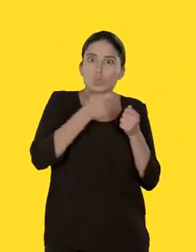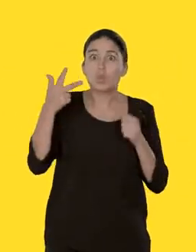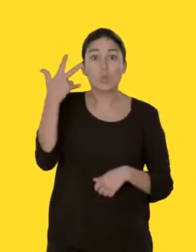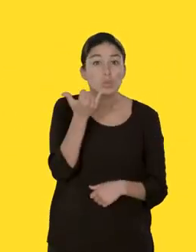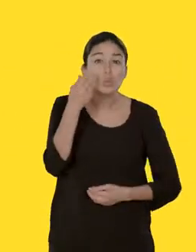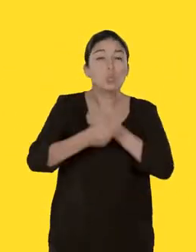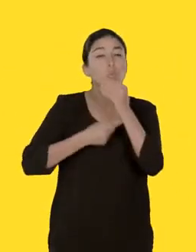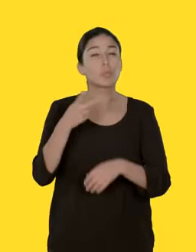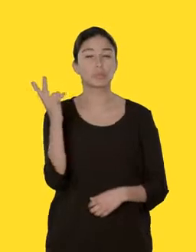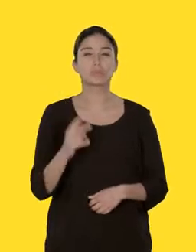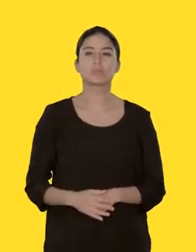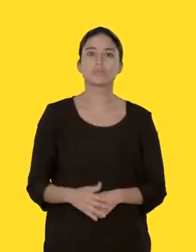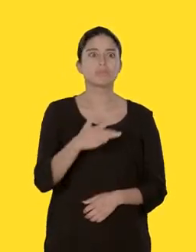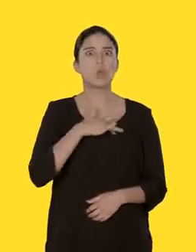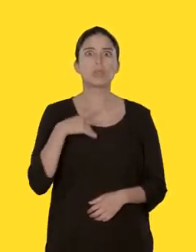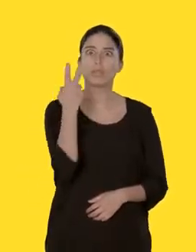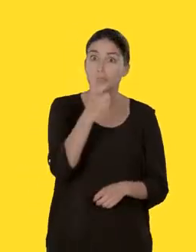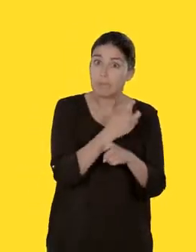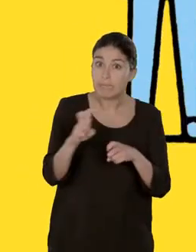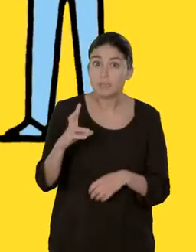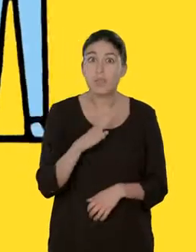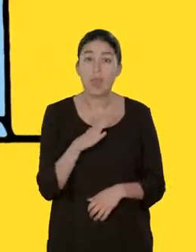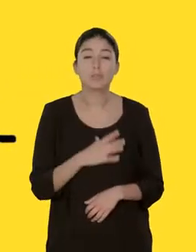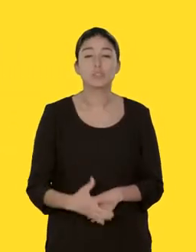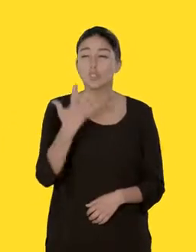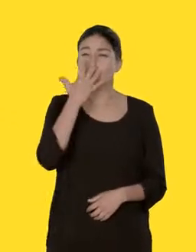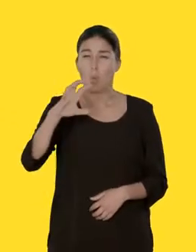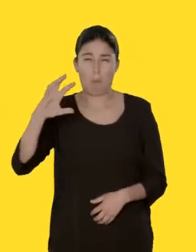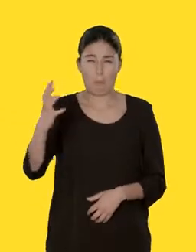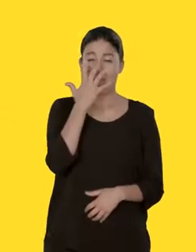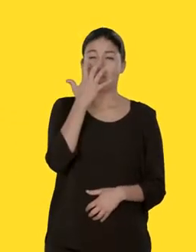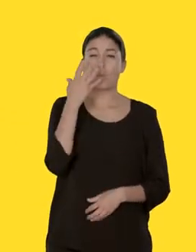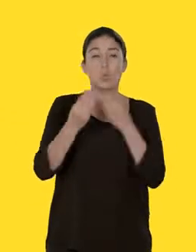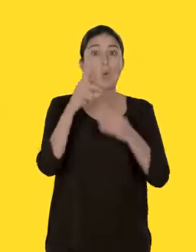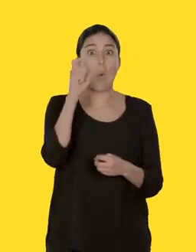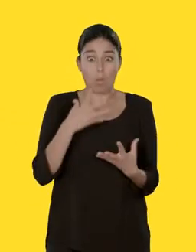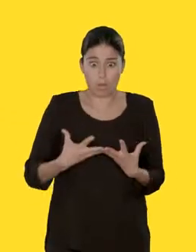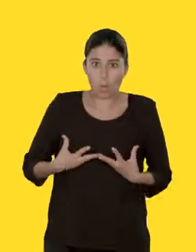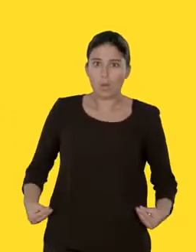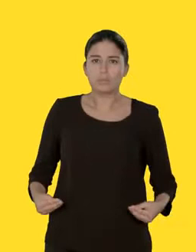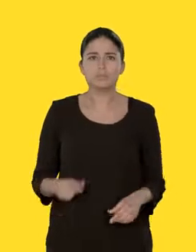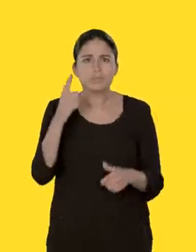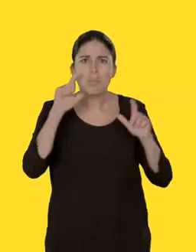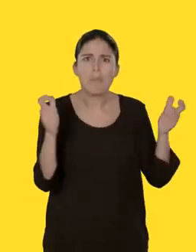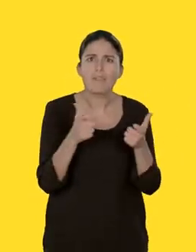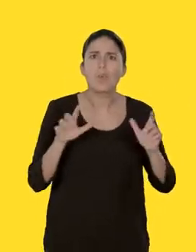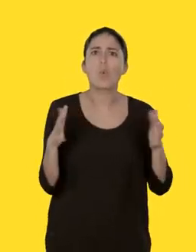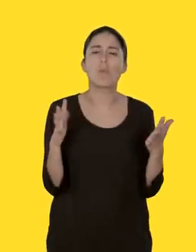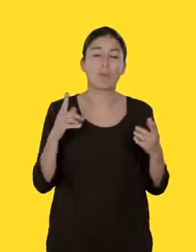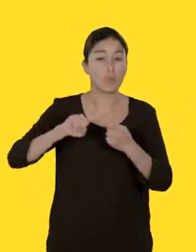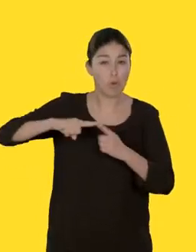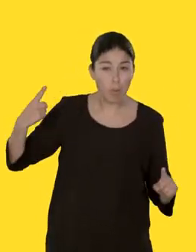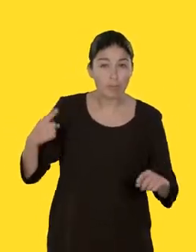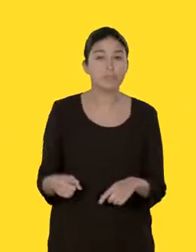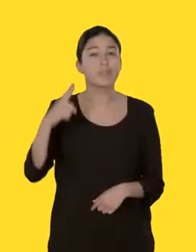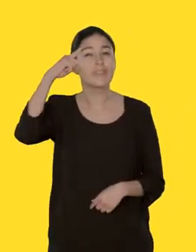jours ou plus. Des risques existent pour votre santé. Le coup de chaleur et la déshydratation, dont les signaux d'alerte sont